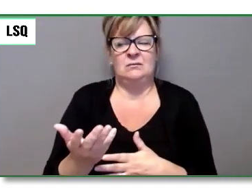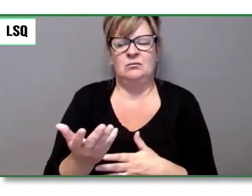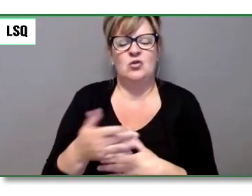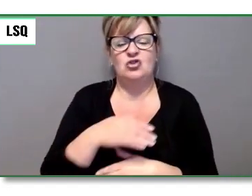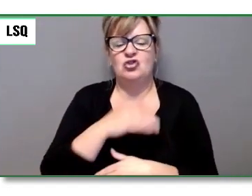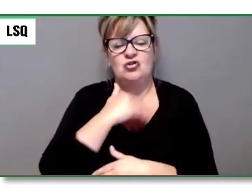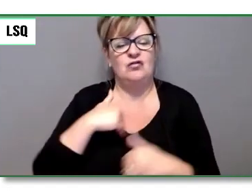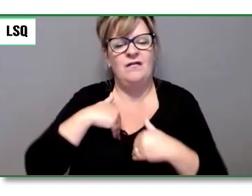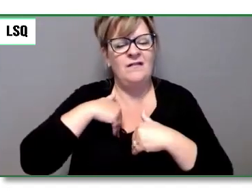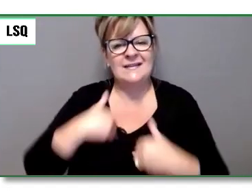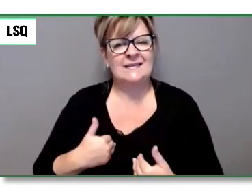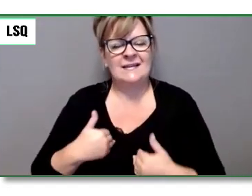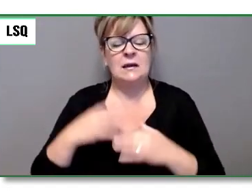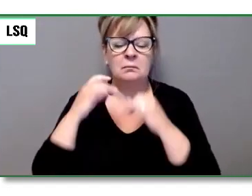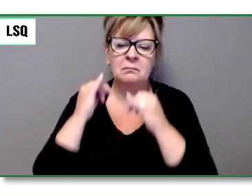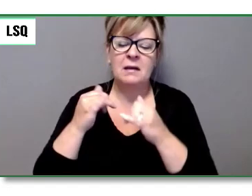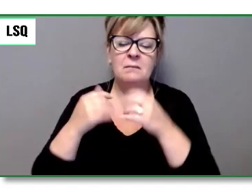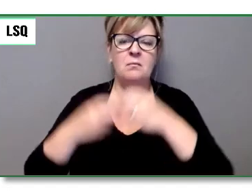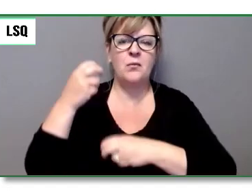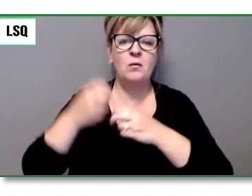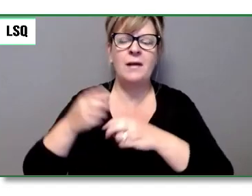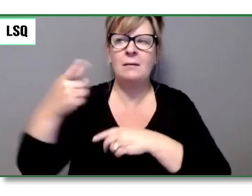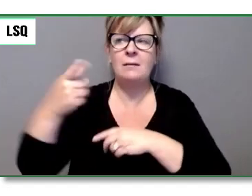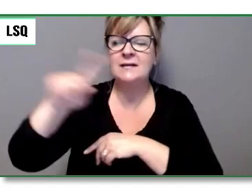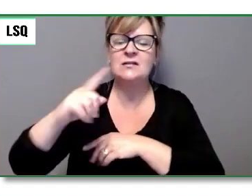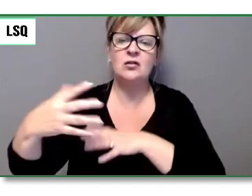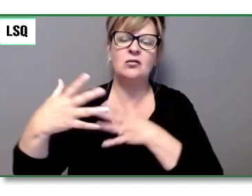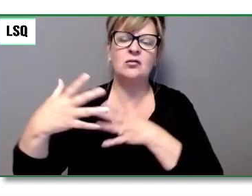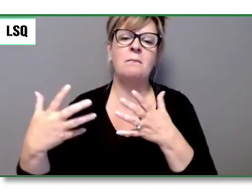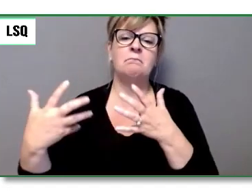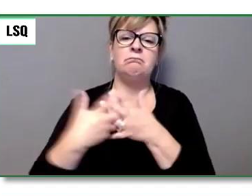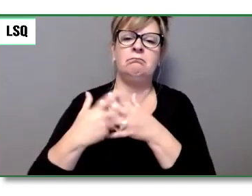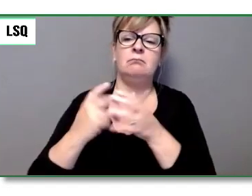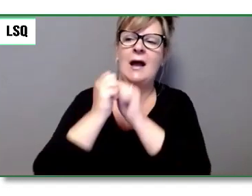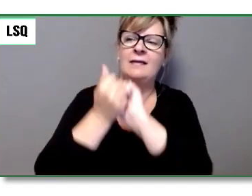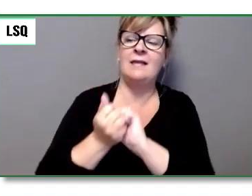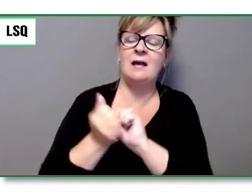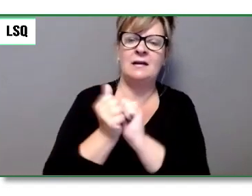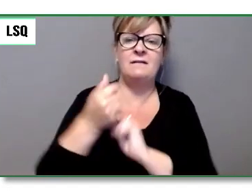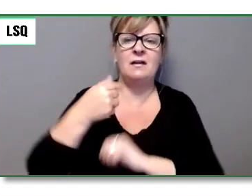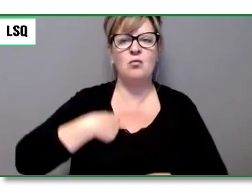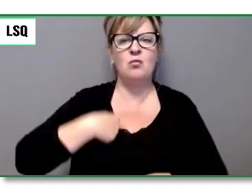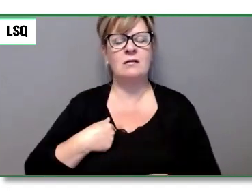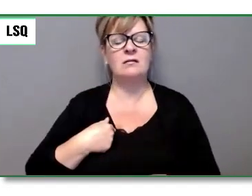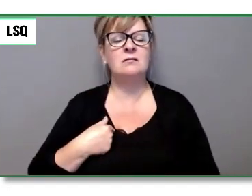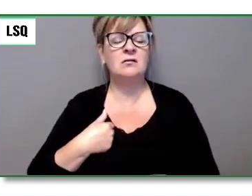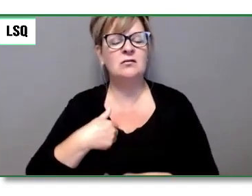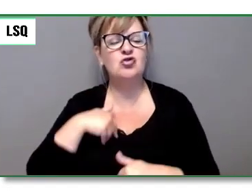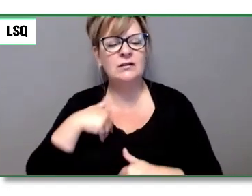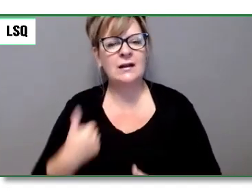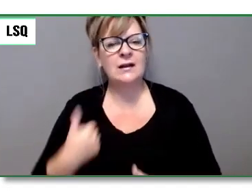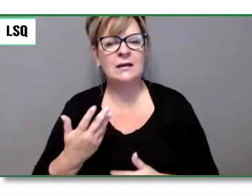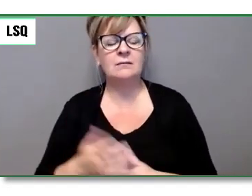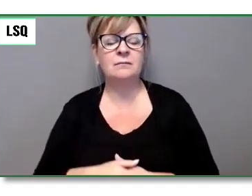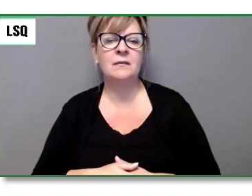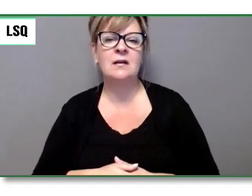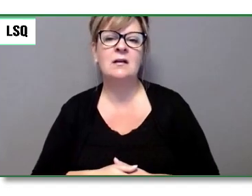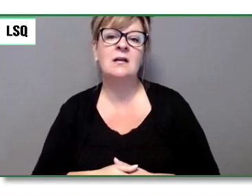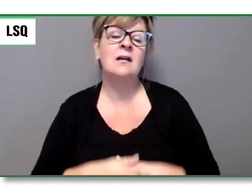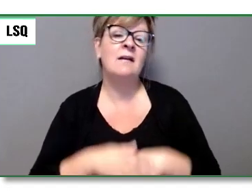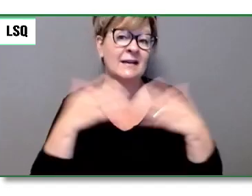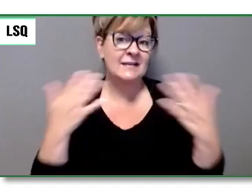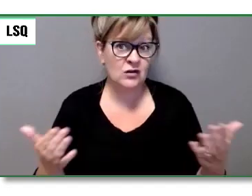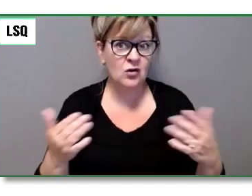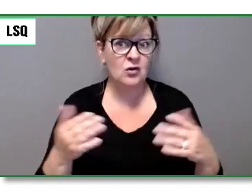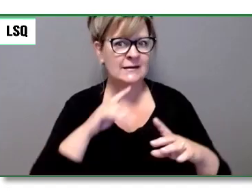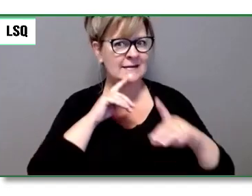et Thoreau, le dialogue qu'elle lance avec eux en soulignant les